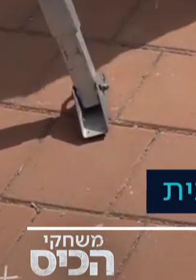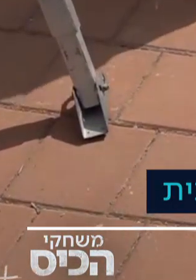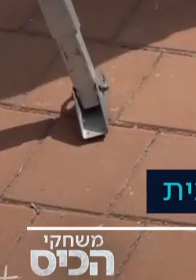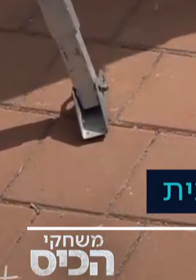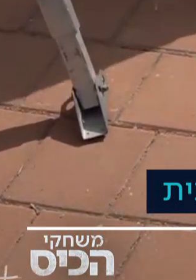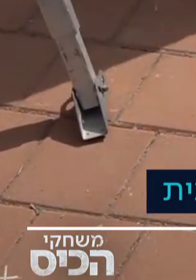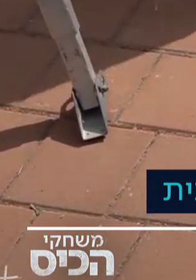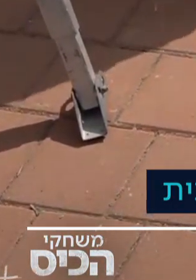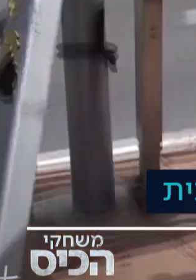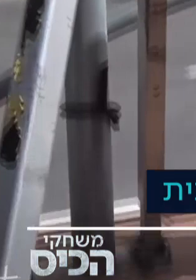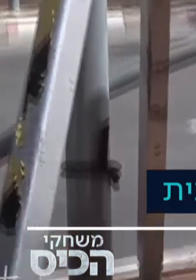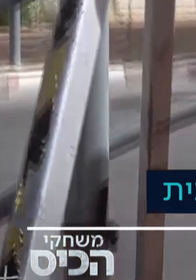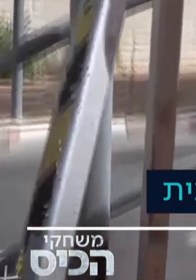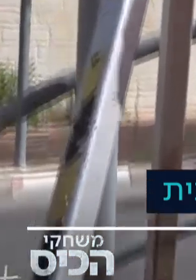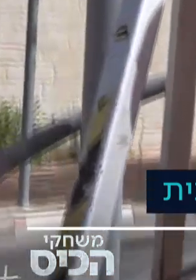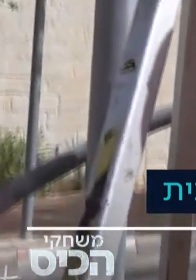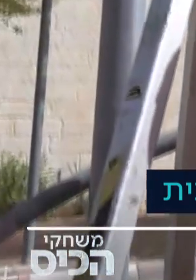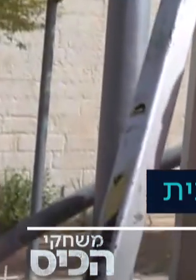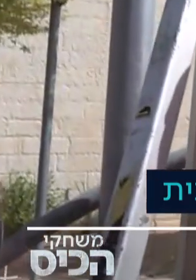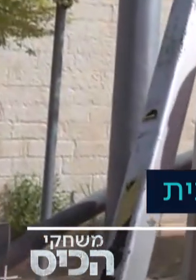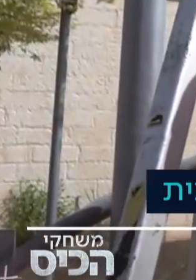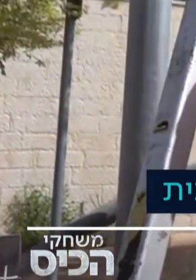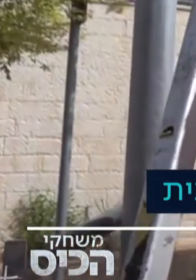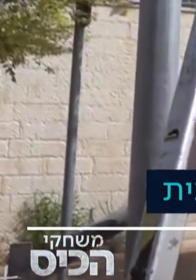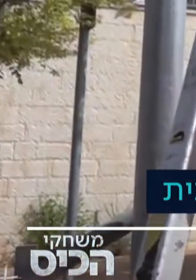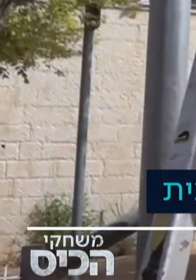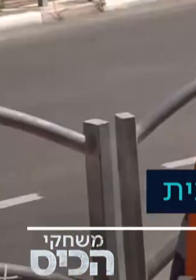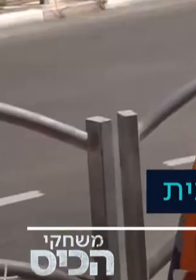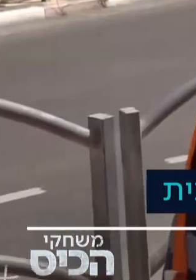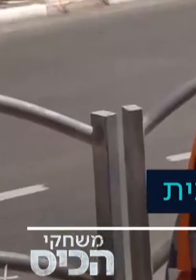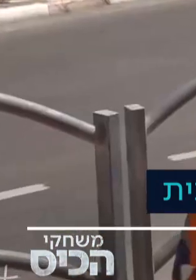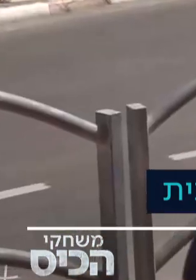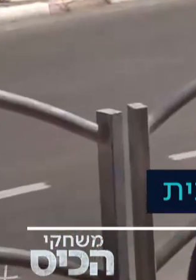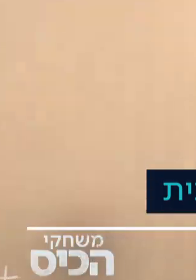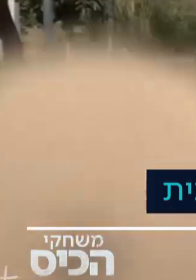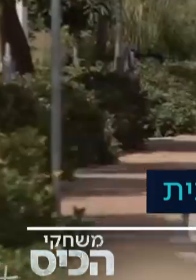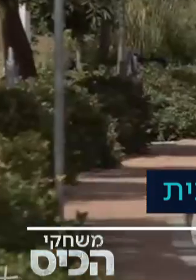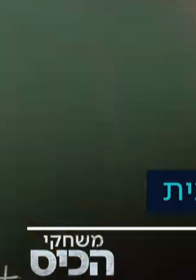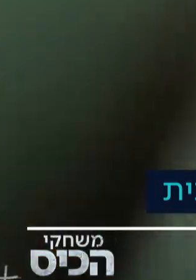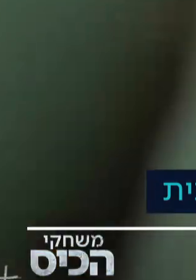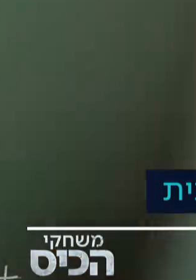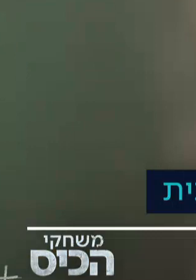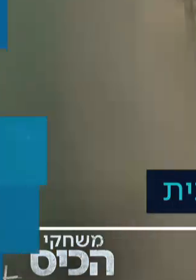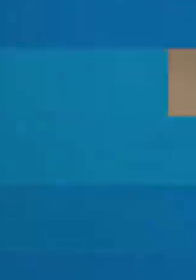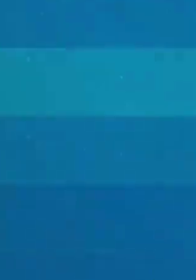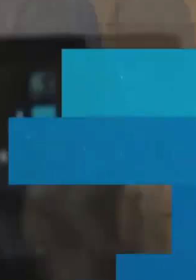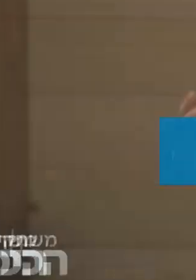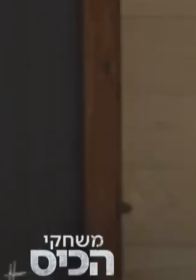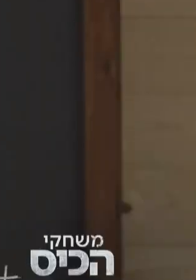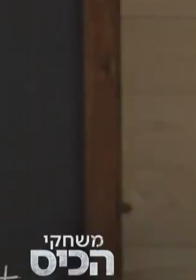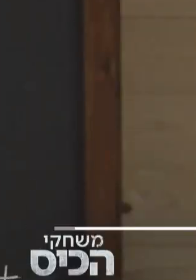התקשורת הולכת להשקיע בפרויקט הזה מיליארדי שקלים, בכל זאת מדובר בפרויקט תשתיות התקשורת, הגדול ביותר שהיה בישראל אי פעם.